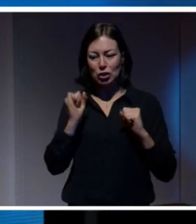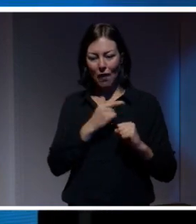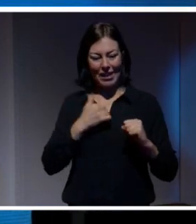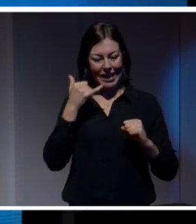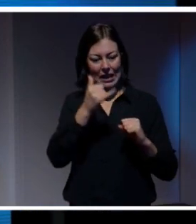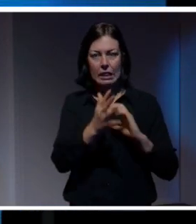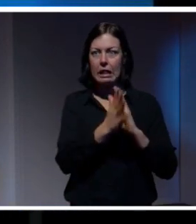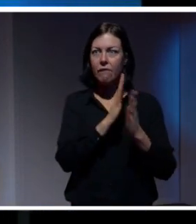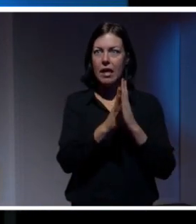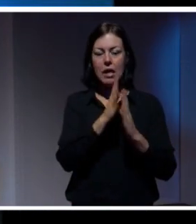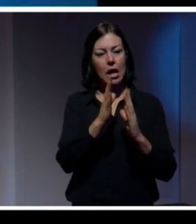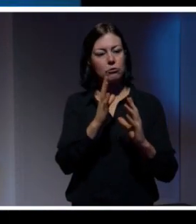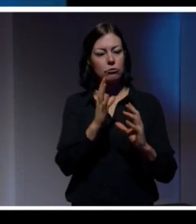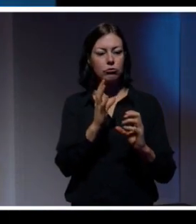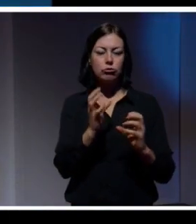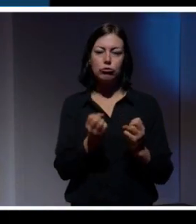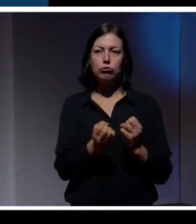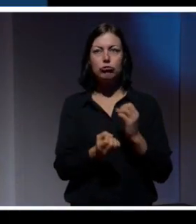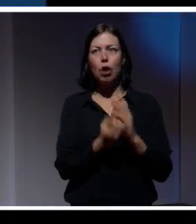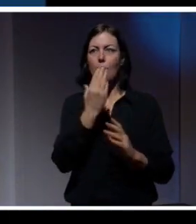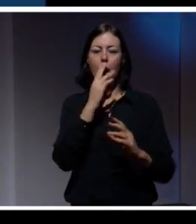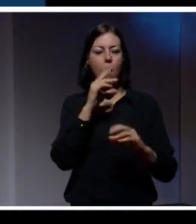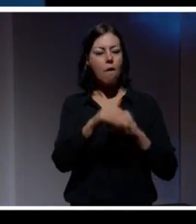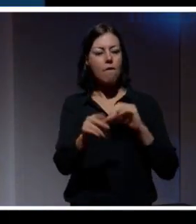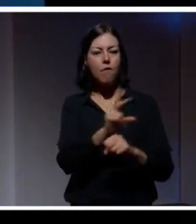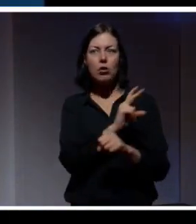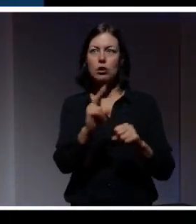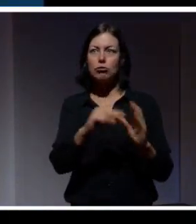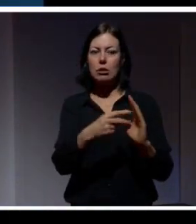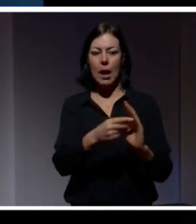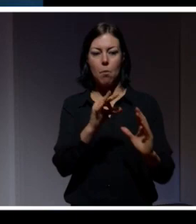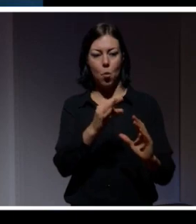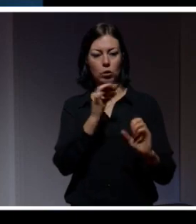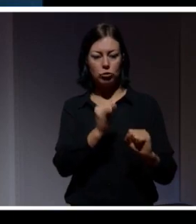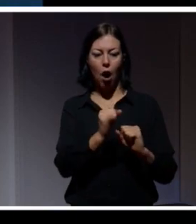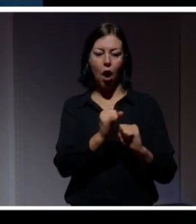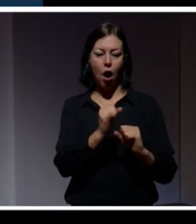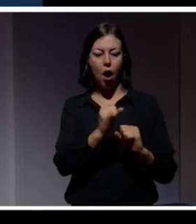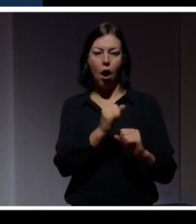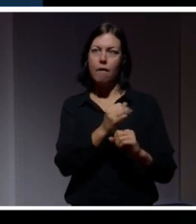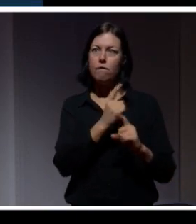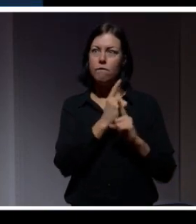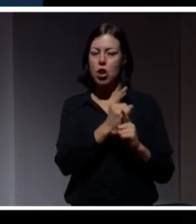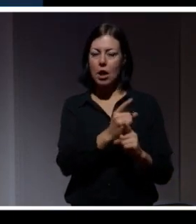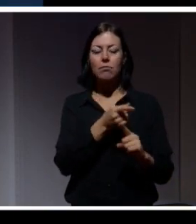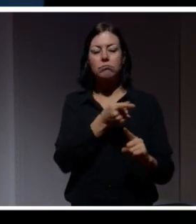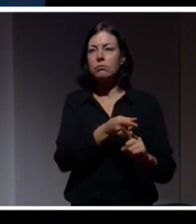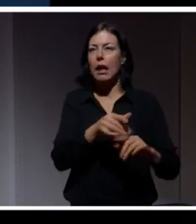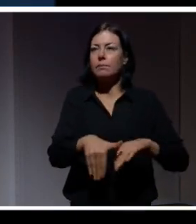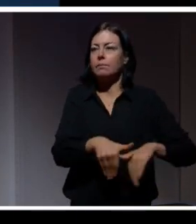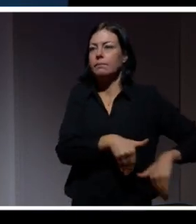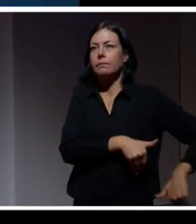trafiken för att vi ska få en bättre efterlevnad i hur man håller hastigheten. Den är helt frånvarande i princip. Det är politiskt